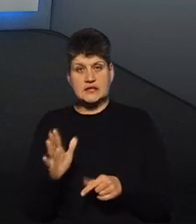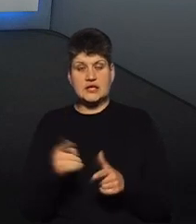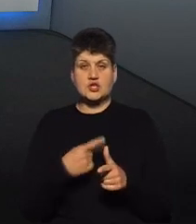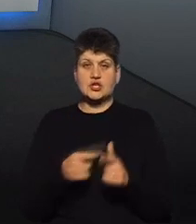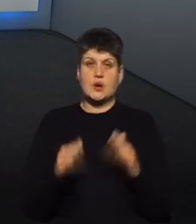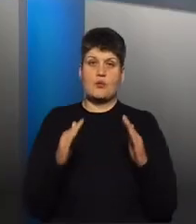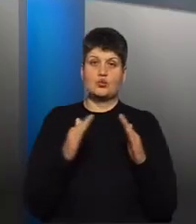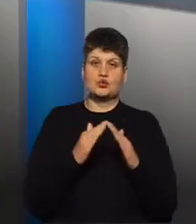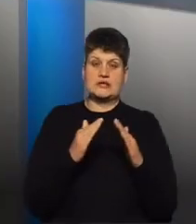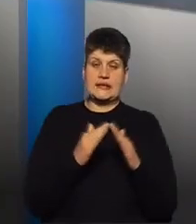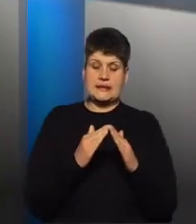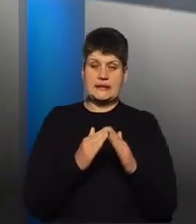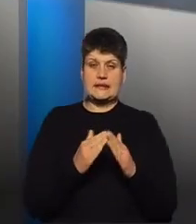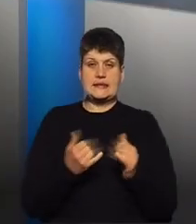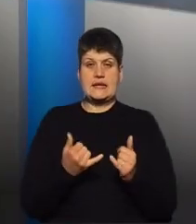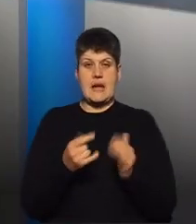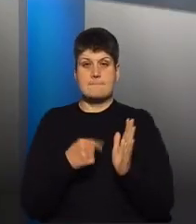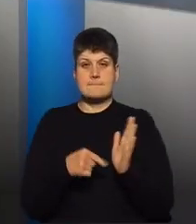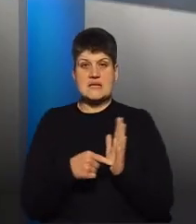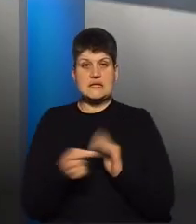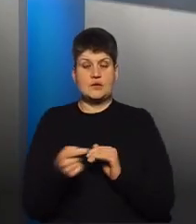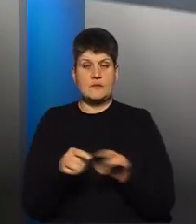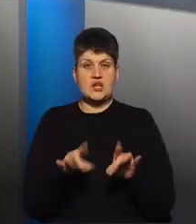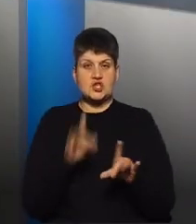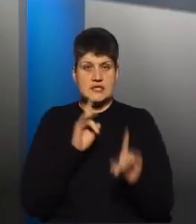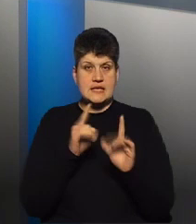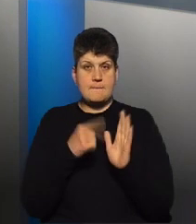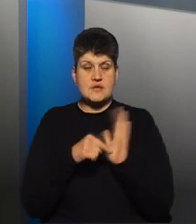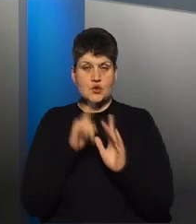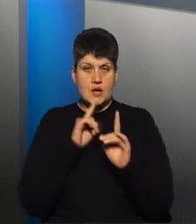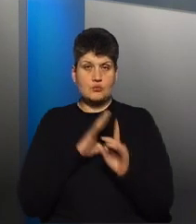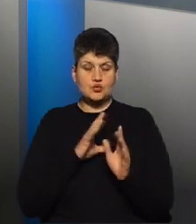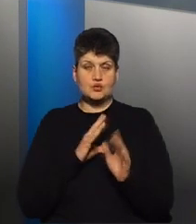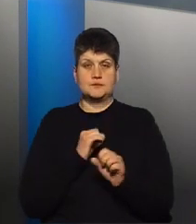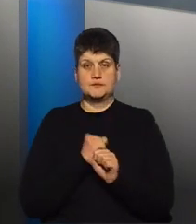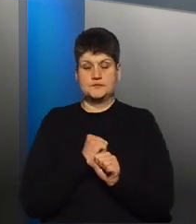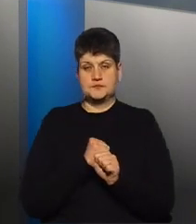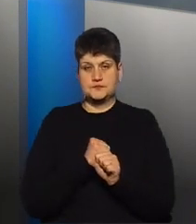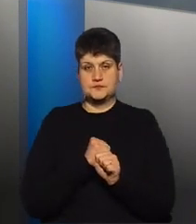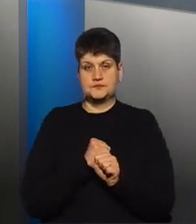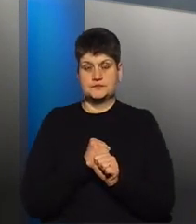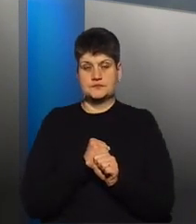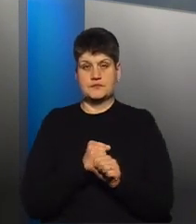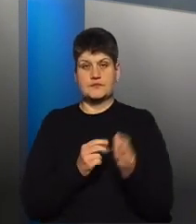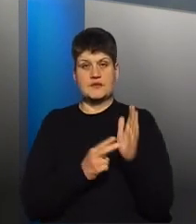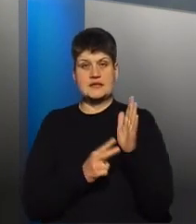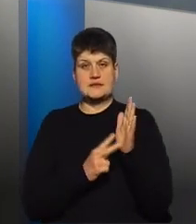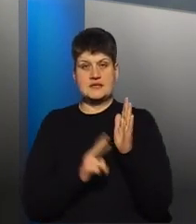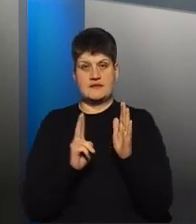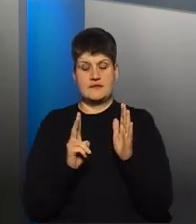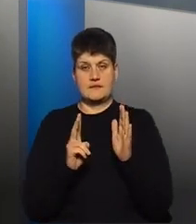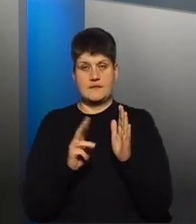скажімо так, для міста Тернополя рішенням сесії міської ради було встановлено межу 70, тобто, хто мав